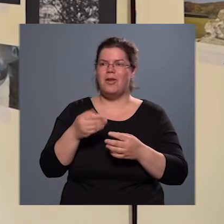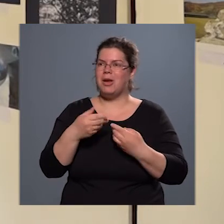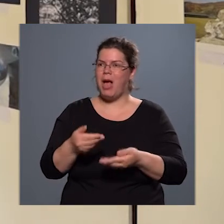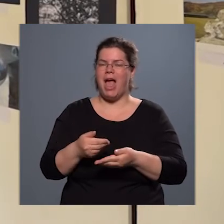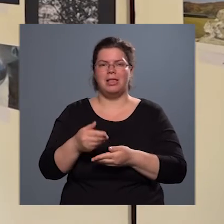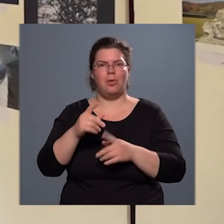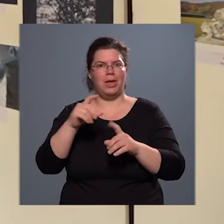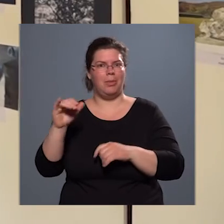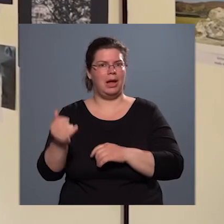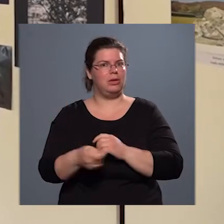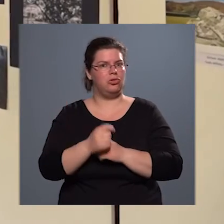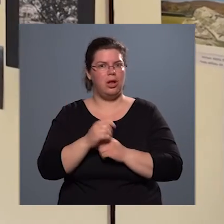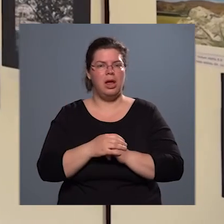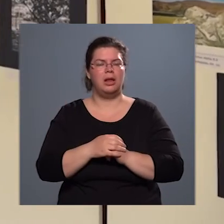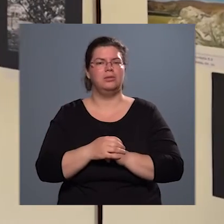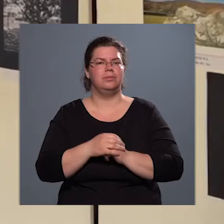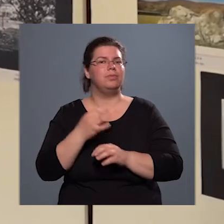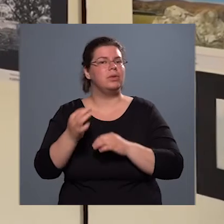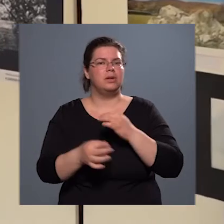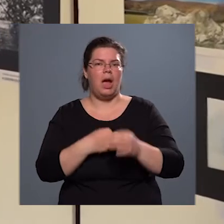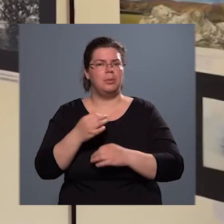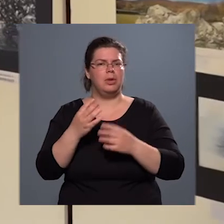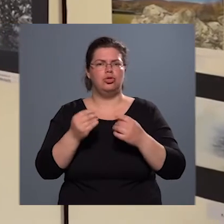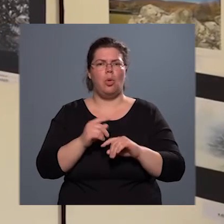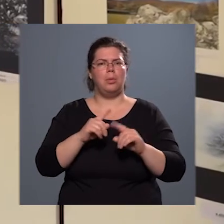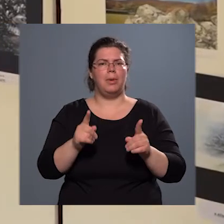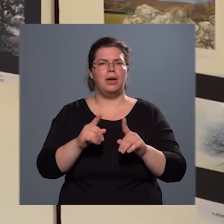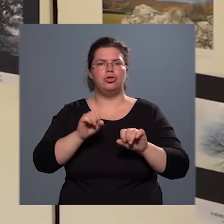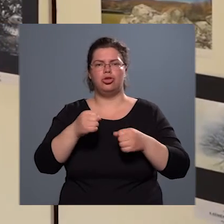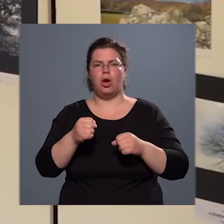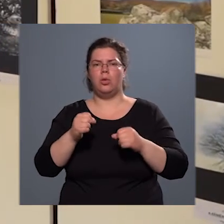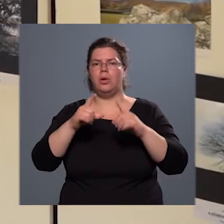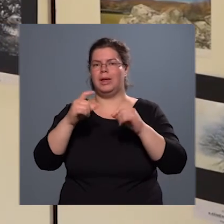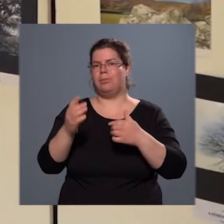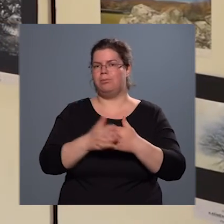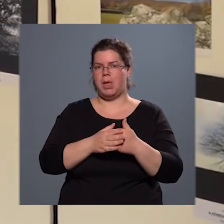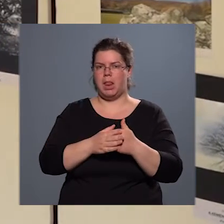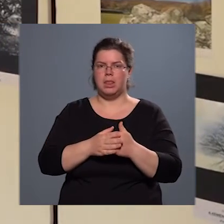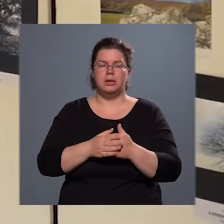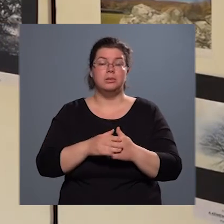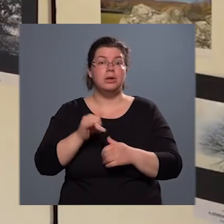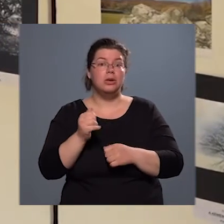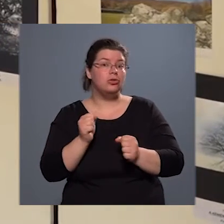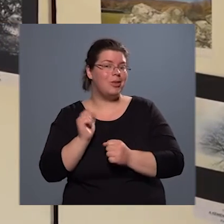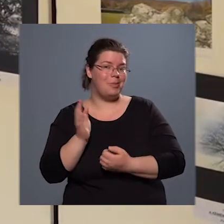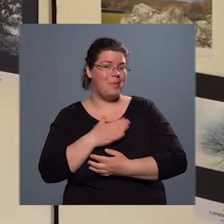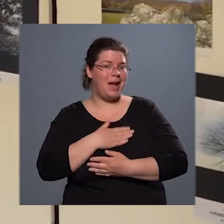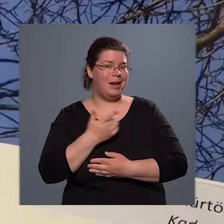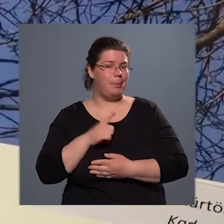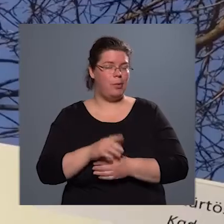találtunk, természetesen sok más ilyen gyakorlókép mellett. És ez nagyon meglepő volt